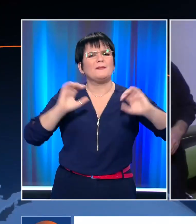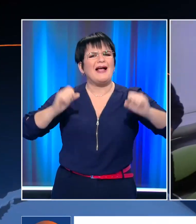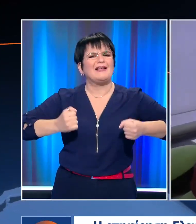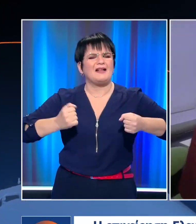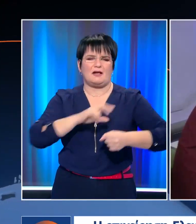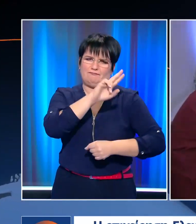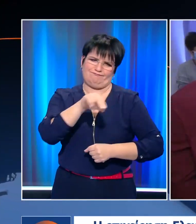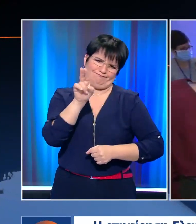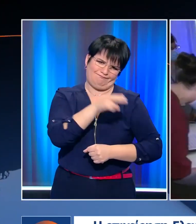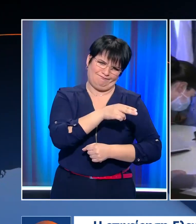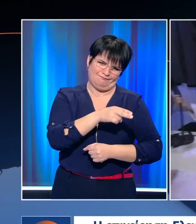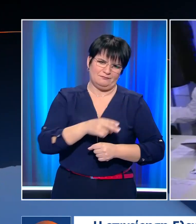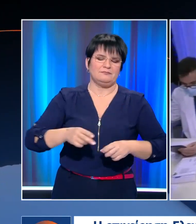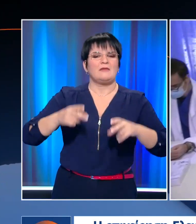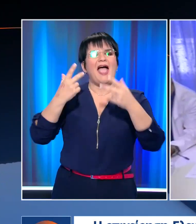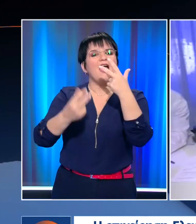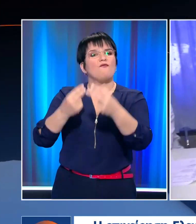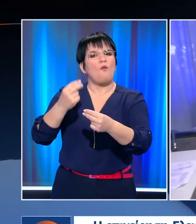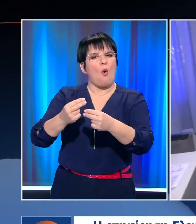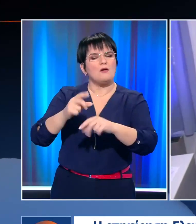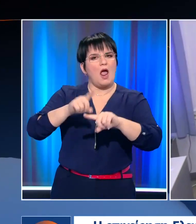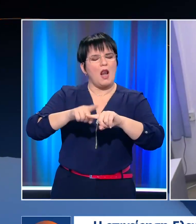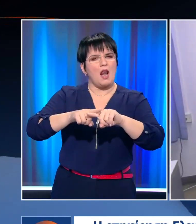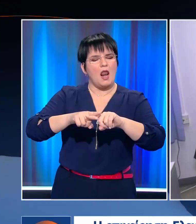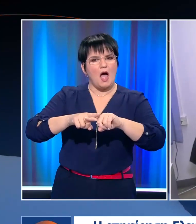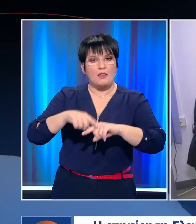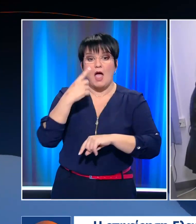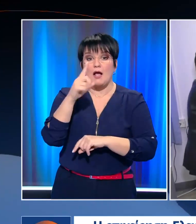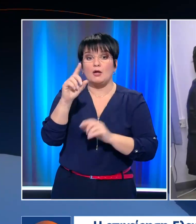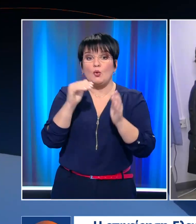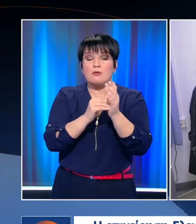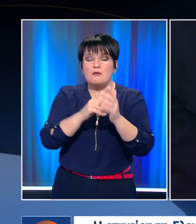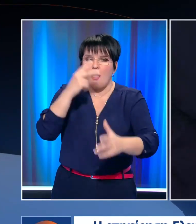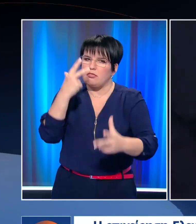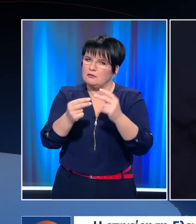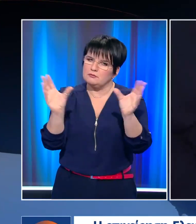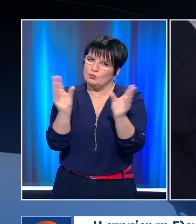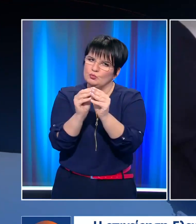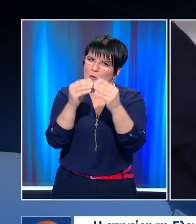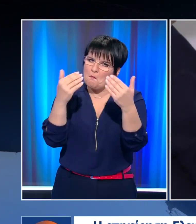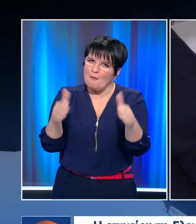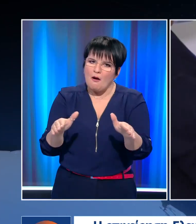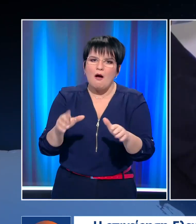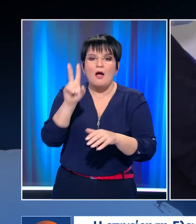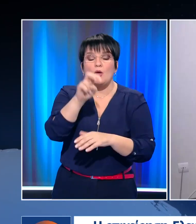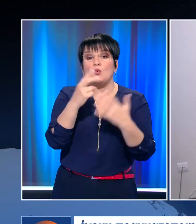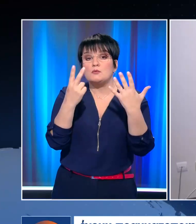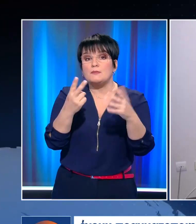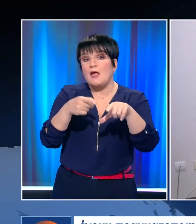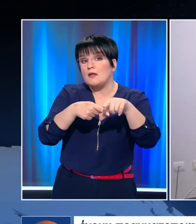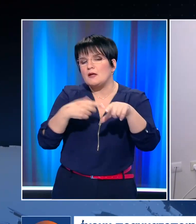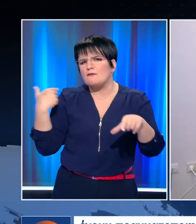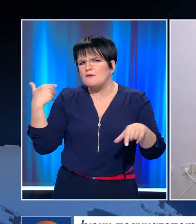Η επιχείρηση Ελευθερία προχωρά και χτες η Ελλάδα έσπασε το φράγμα των 100.000 εμβολιασμών αφού από τις 27 Δεκεμβρίου